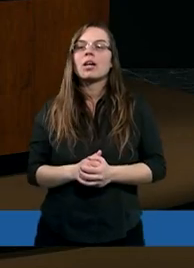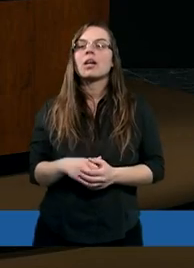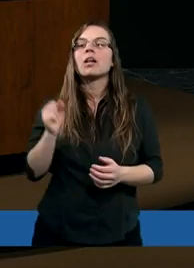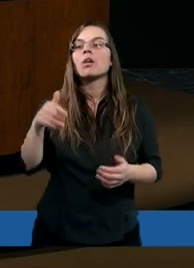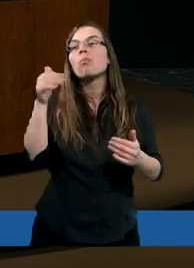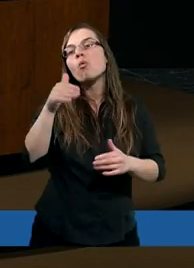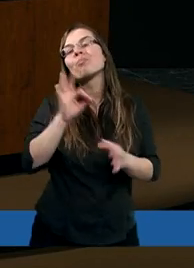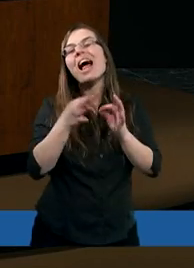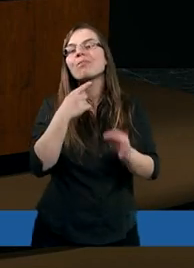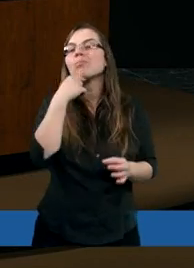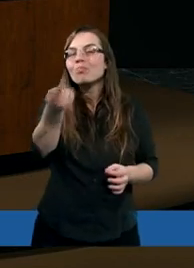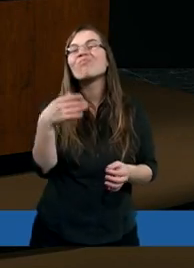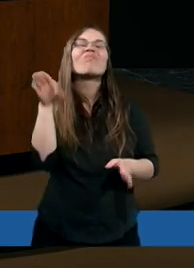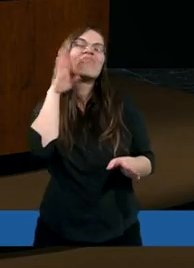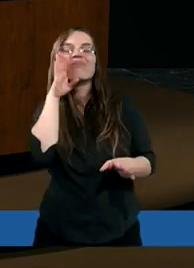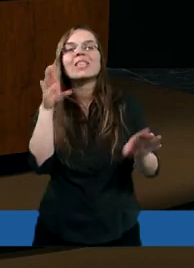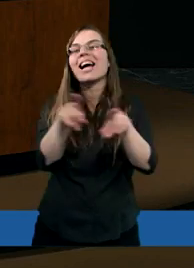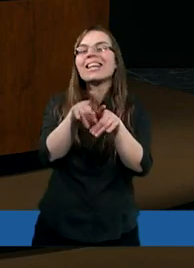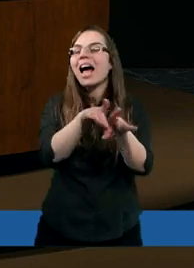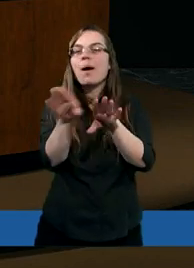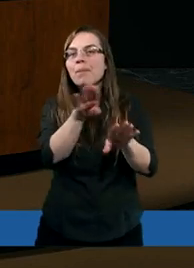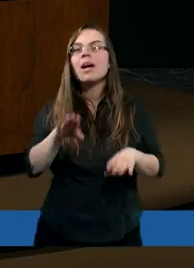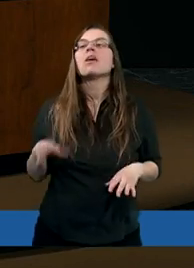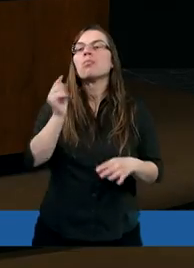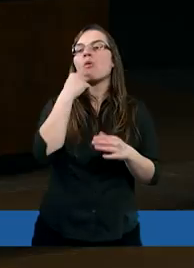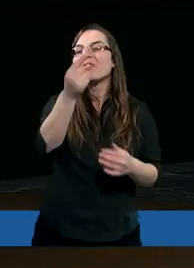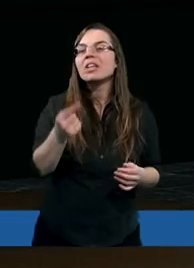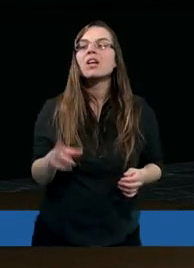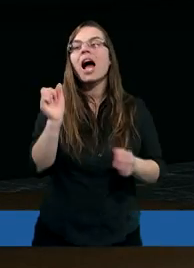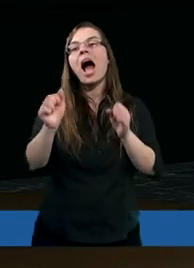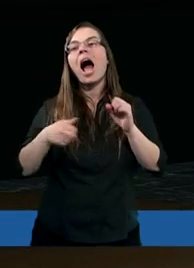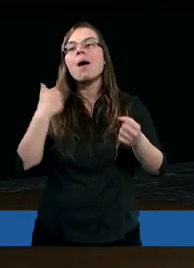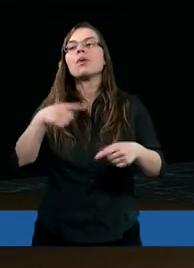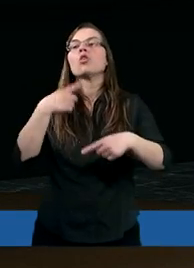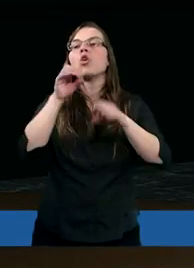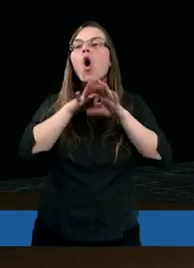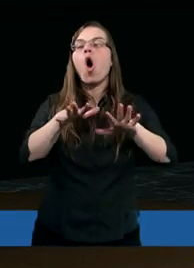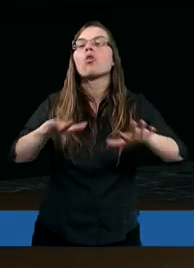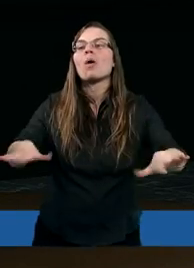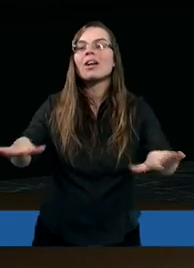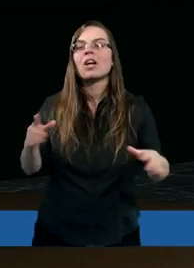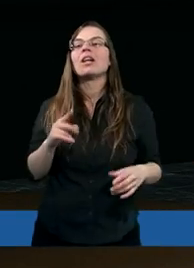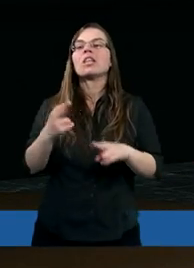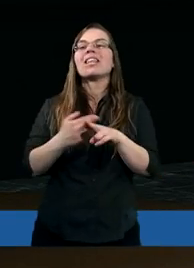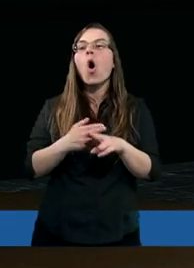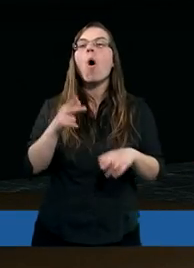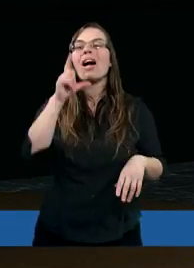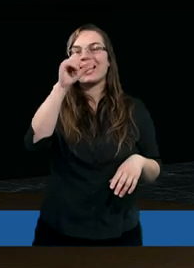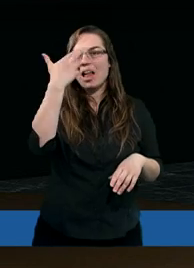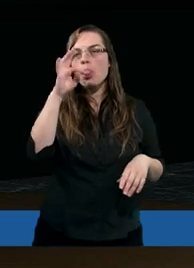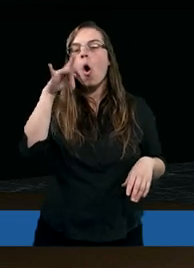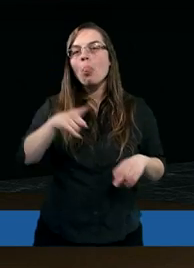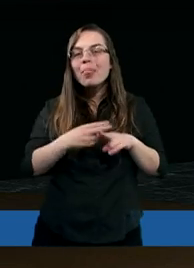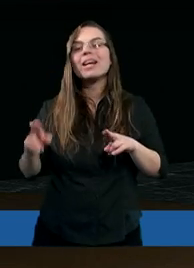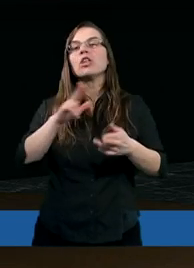No możemy nawet powiedzieć, są takie same, no bo bardzo jasne jest tu powiedziane, abyście rozgłaszali cnoty tego, który